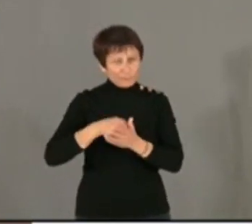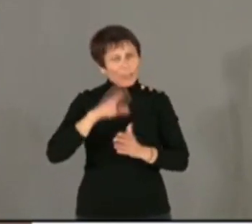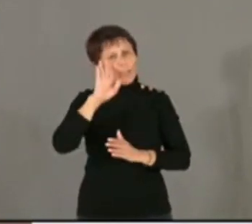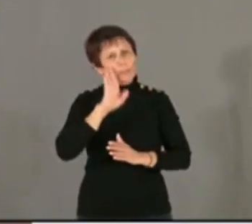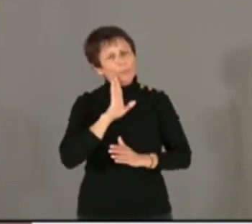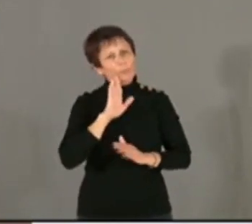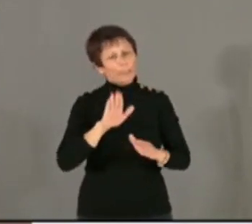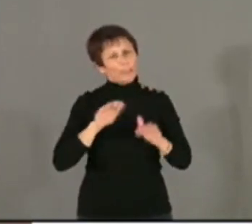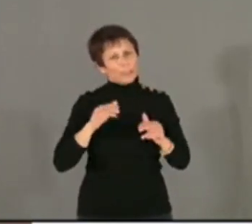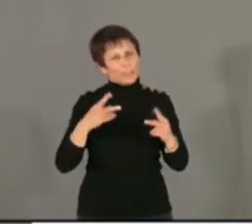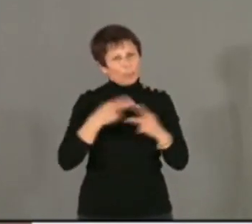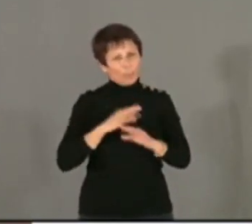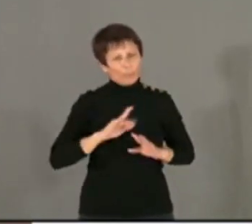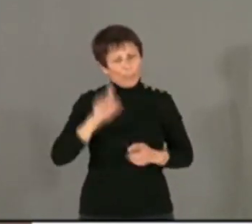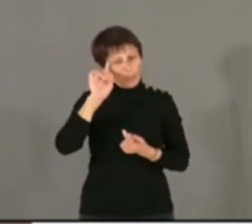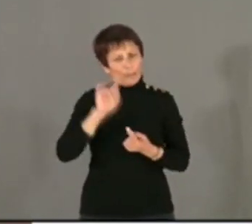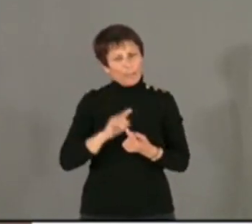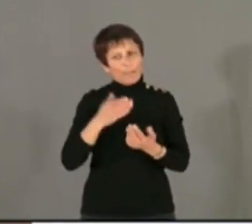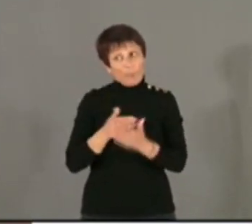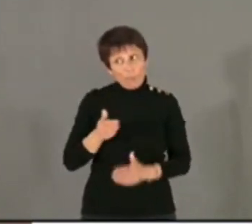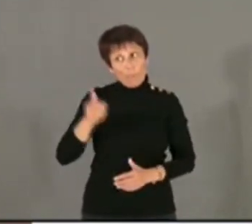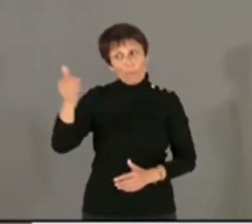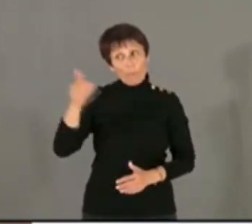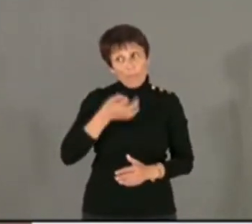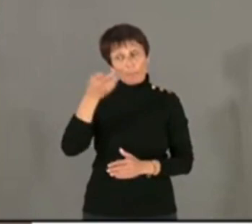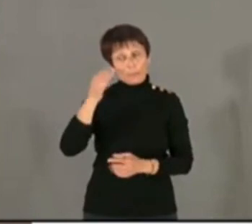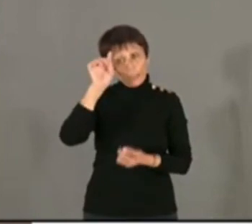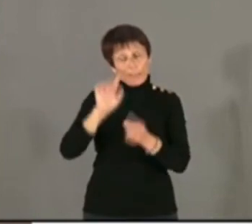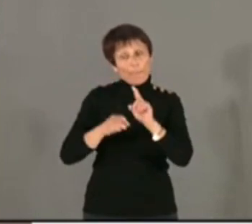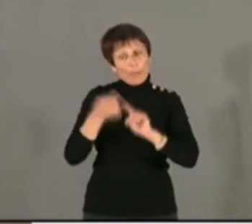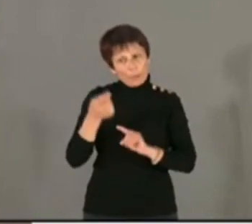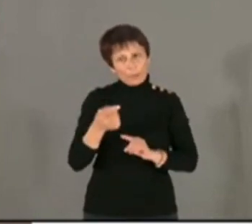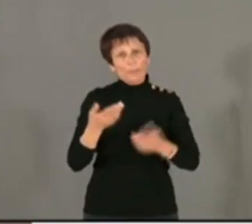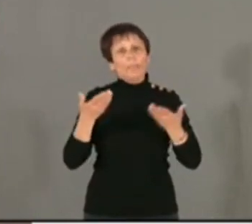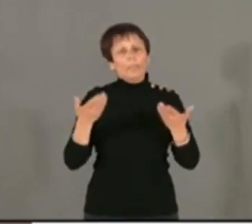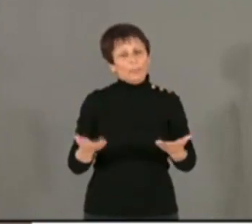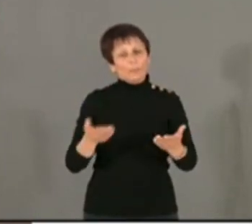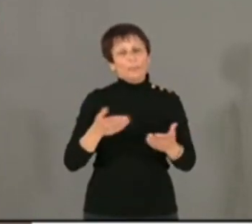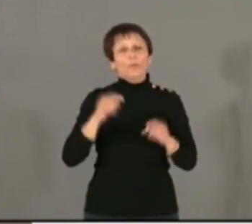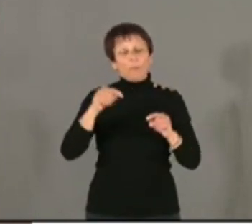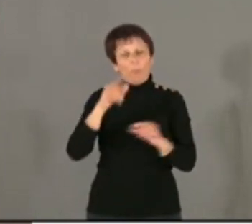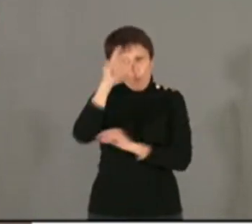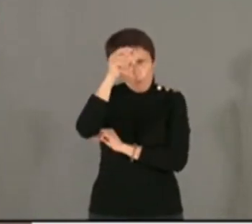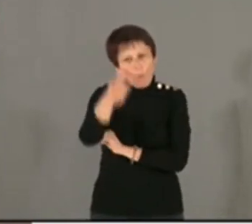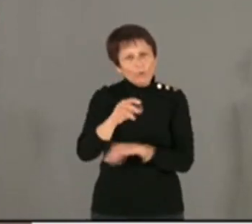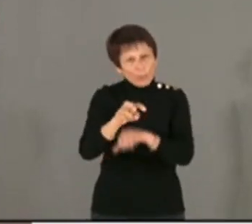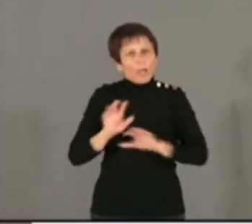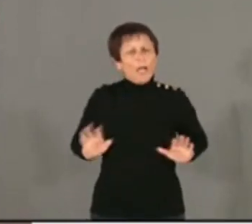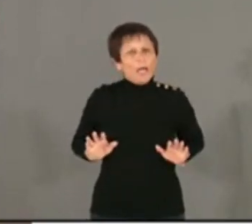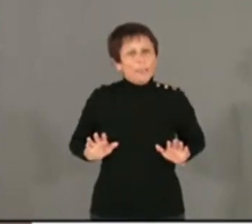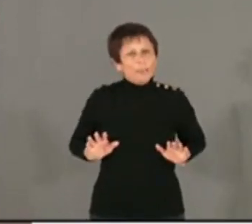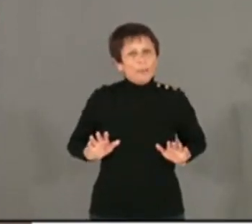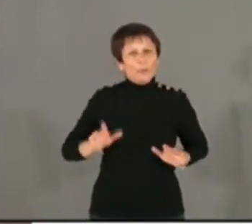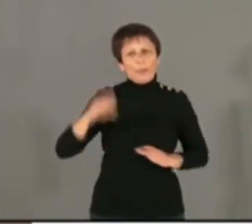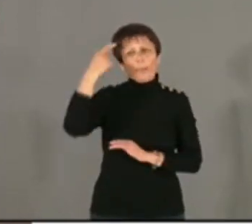me couper pour un sujet que vous avez vous-même qualifié d'important. Il faut donc être cohérent, M. le maire. Le